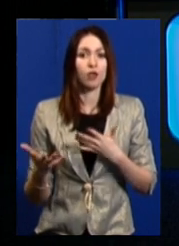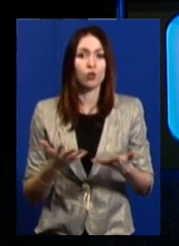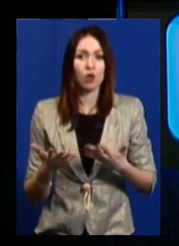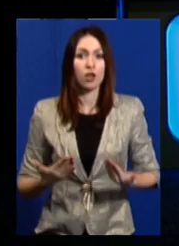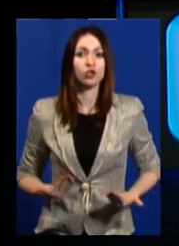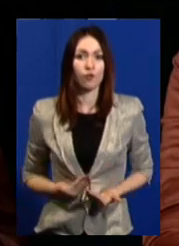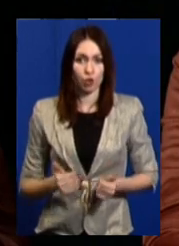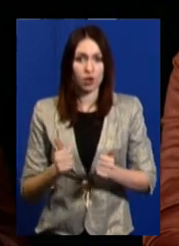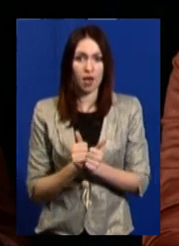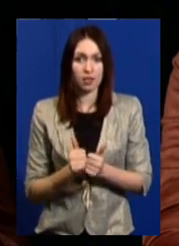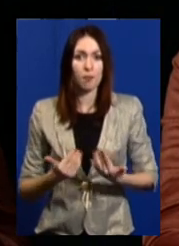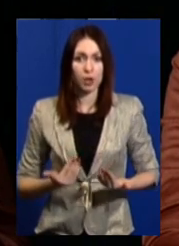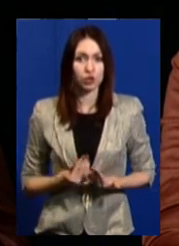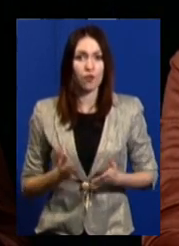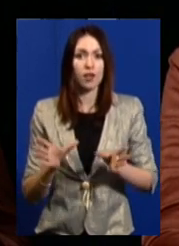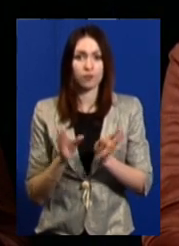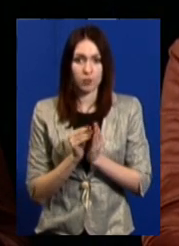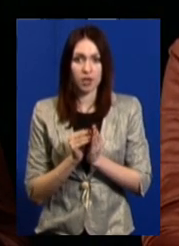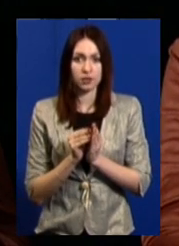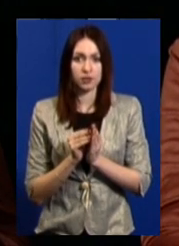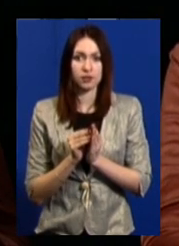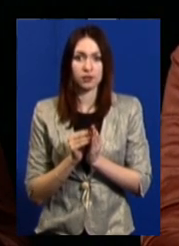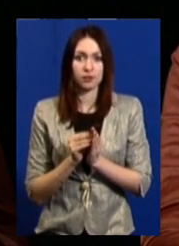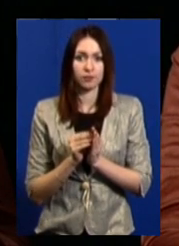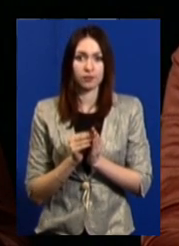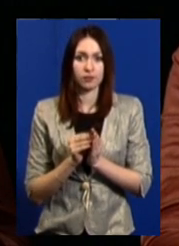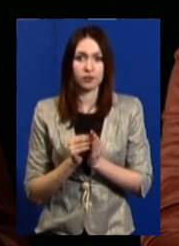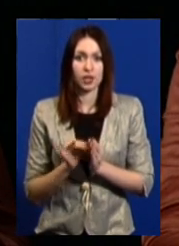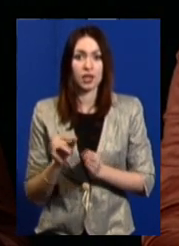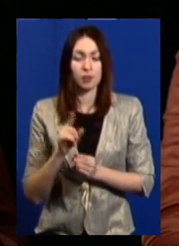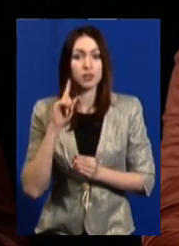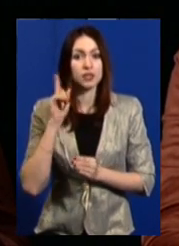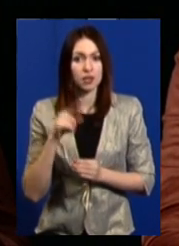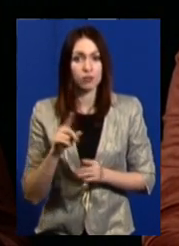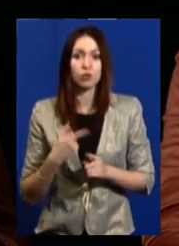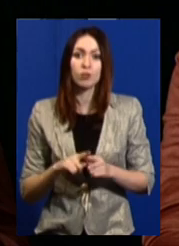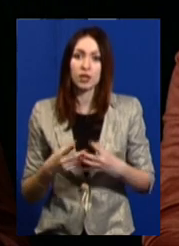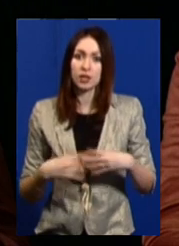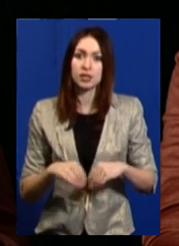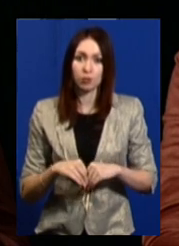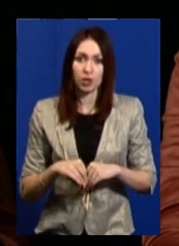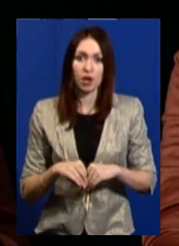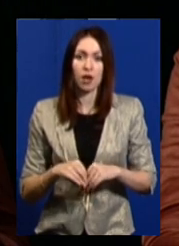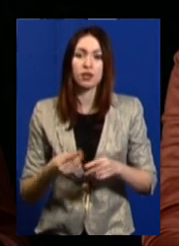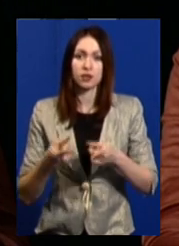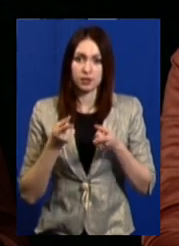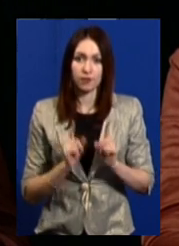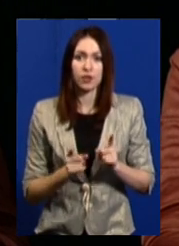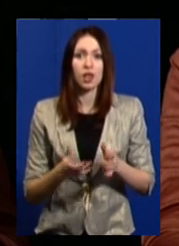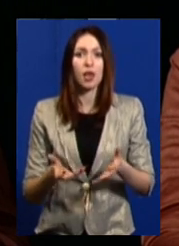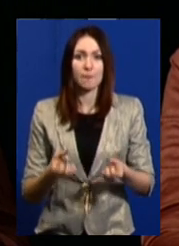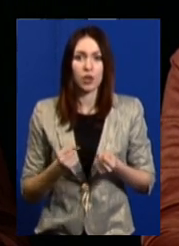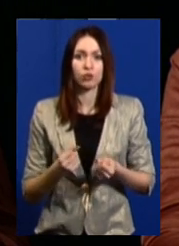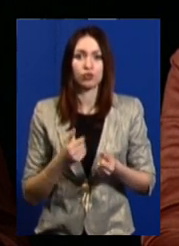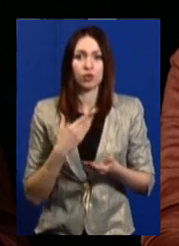живе поруч, проживає разом, і ми найбудто її знаємо, щоб ця сім'я дійсно отримала